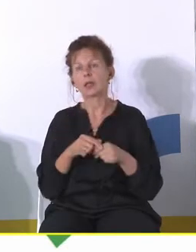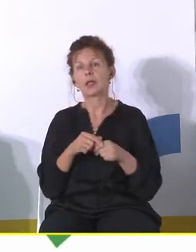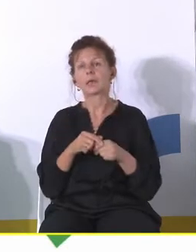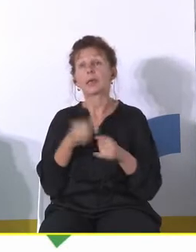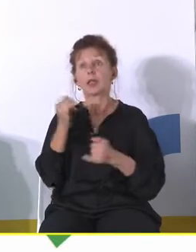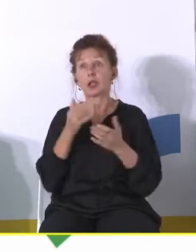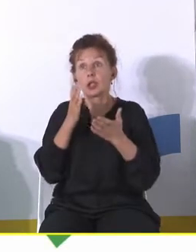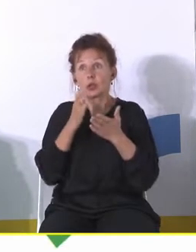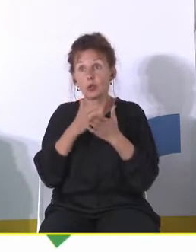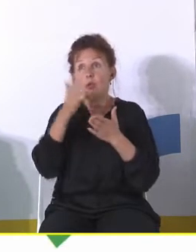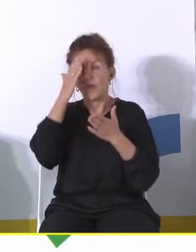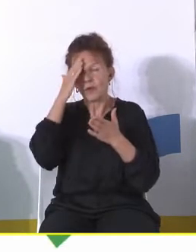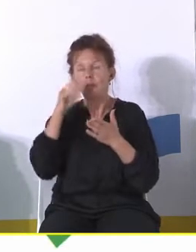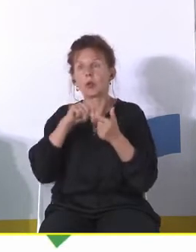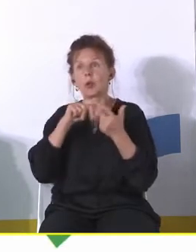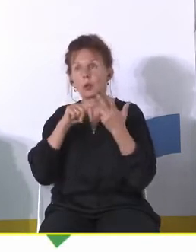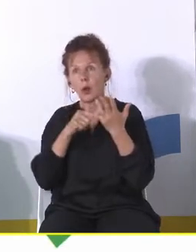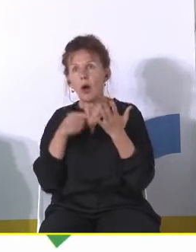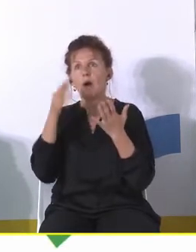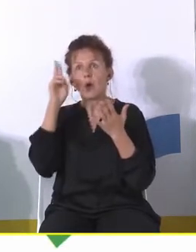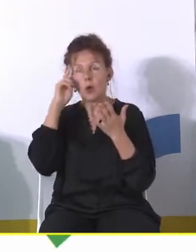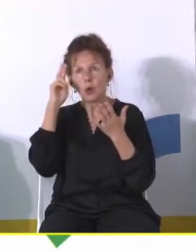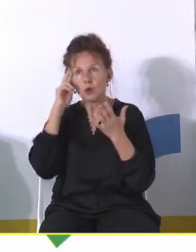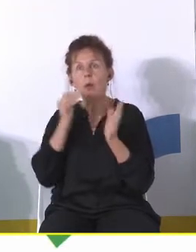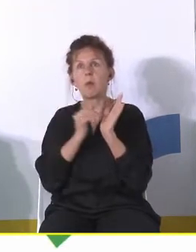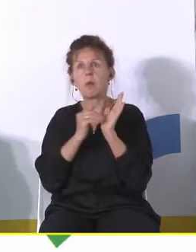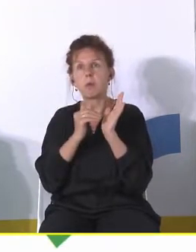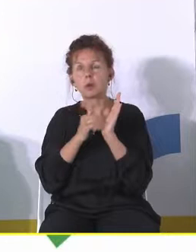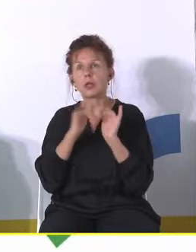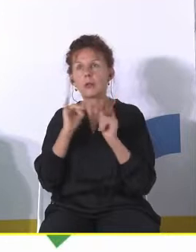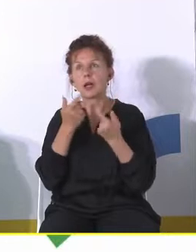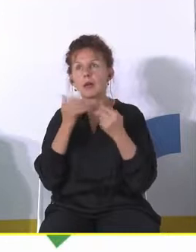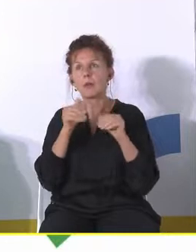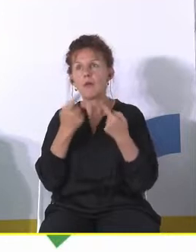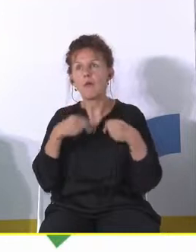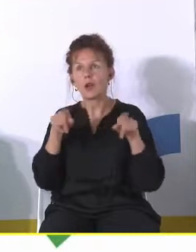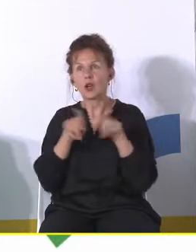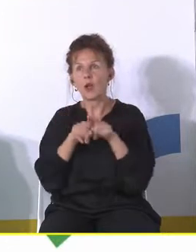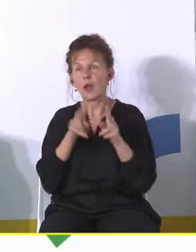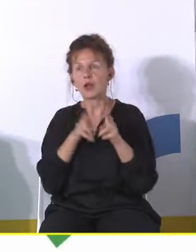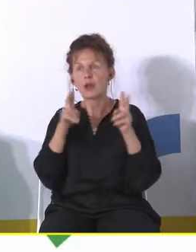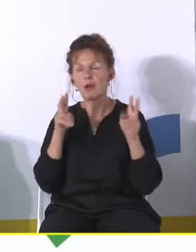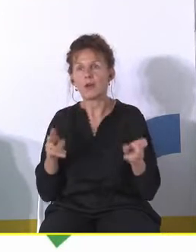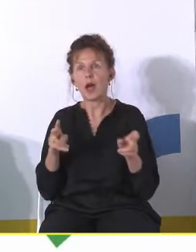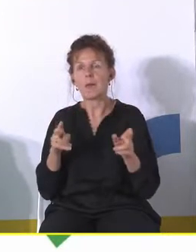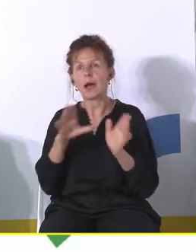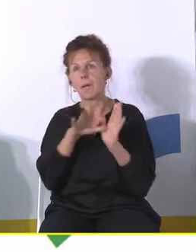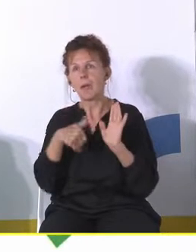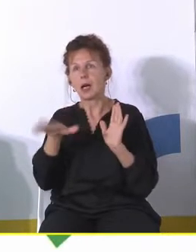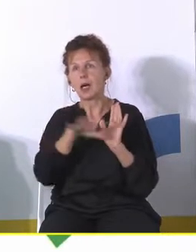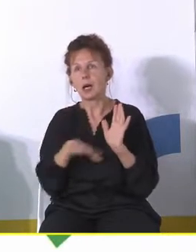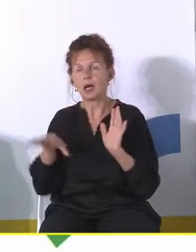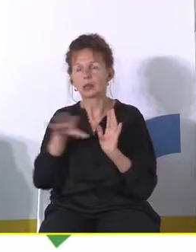tego sedna zastanowić się, w jaki sposób te potrzeby mogły być jednak realizowane w ramach infrastruktury miejskiej.